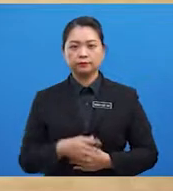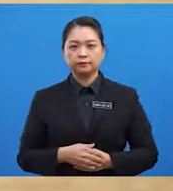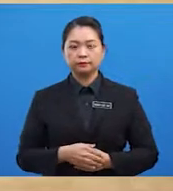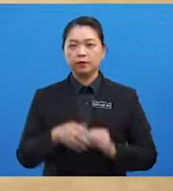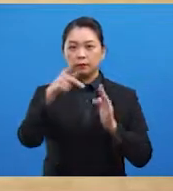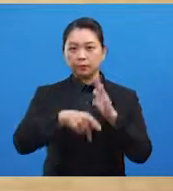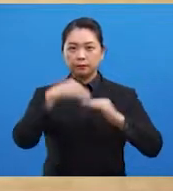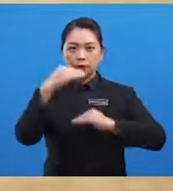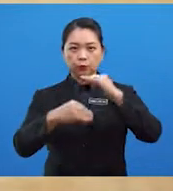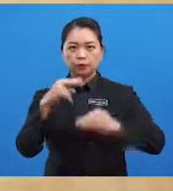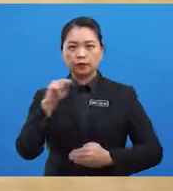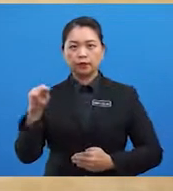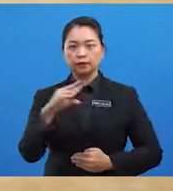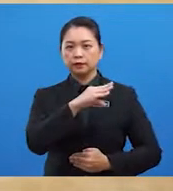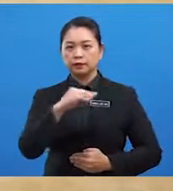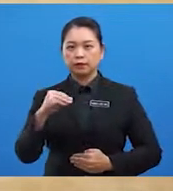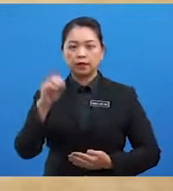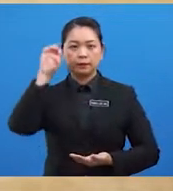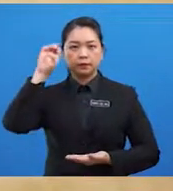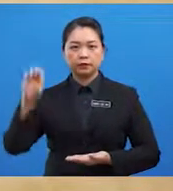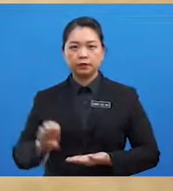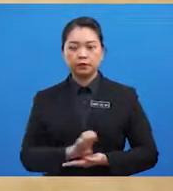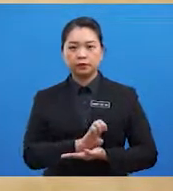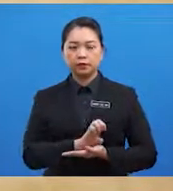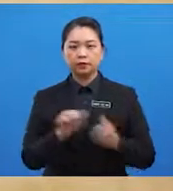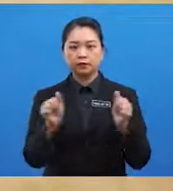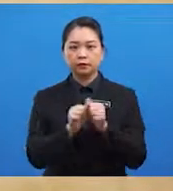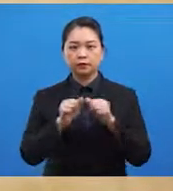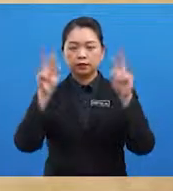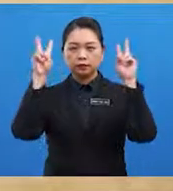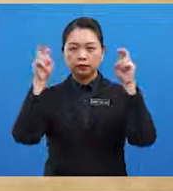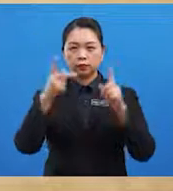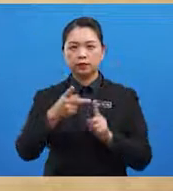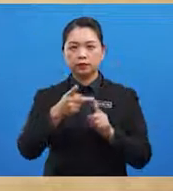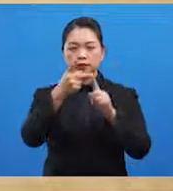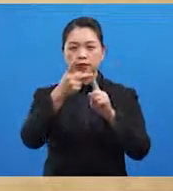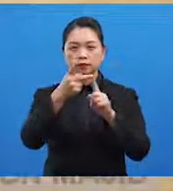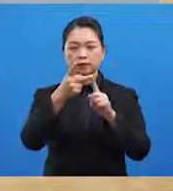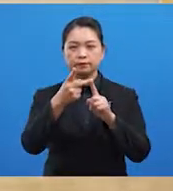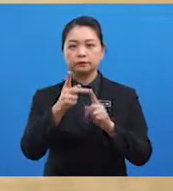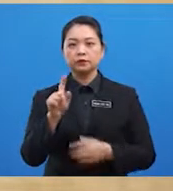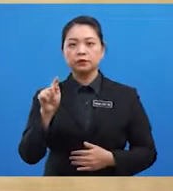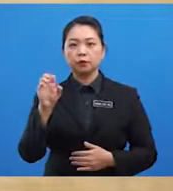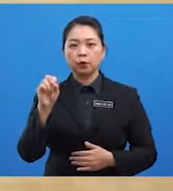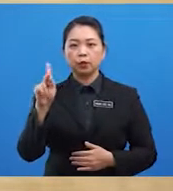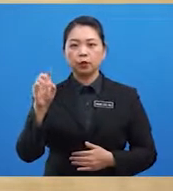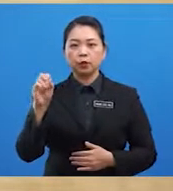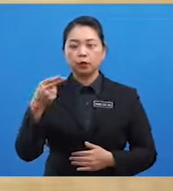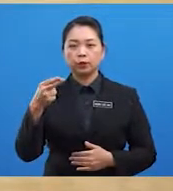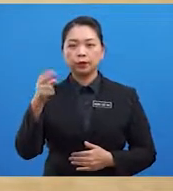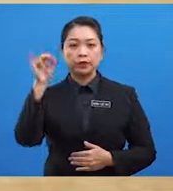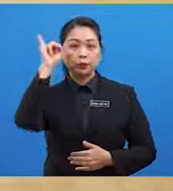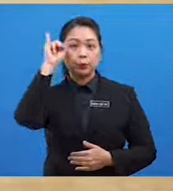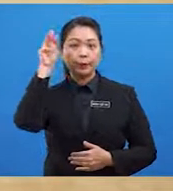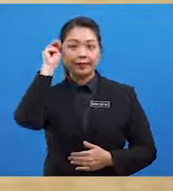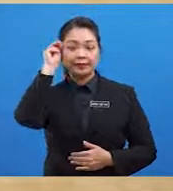pembangunan dan penerokaan dengan tajuk khusus iaitu tokoh Ibnu Majid